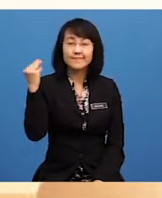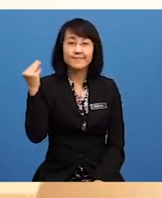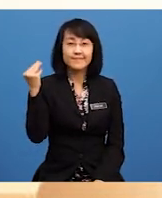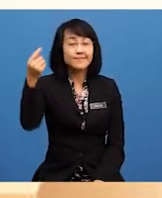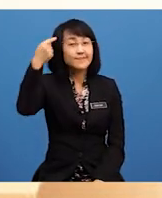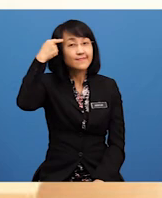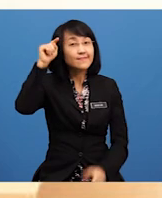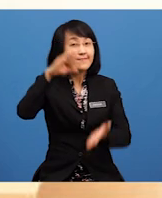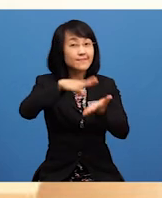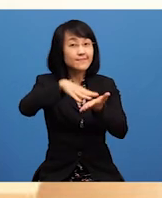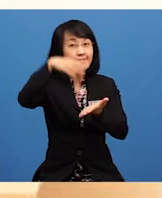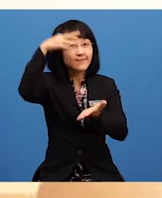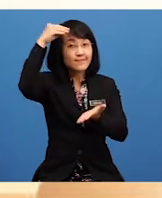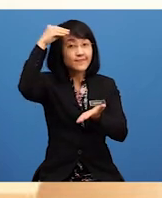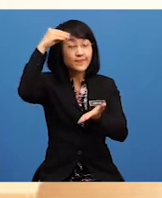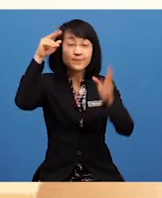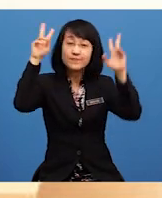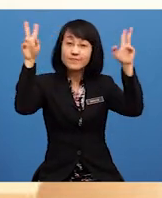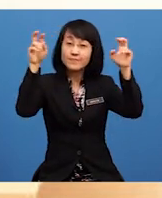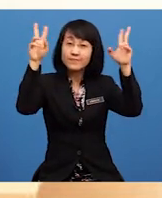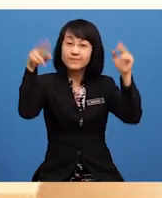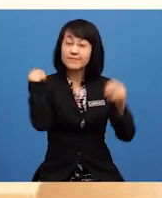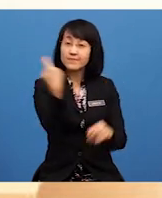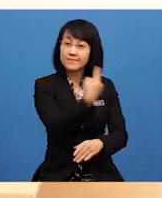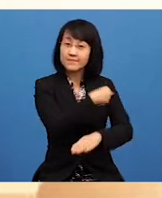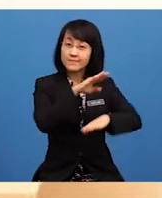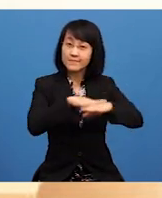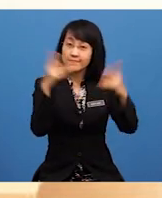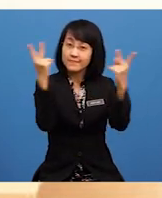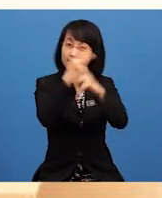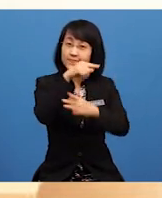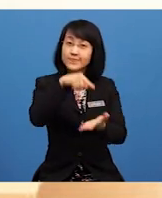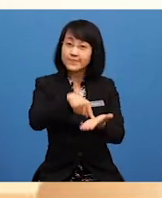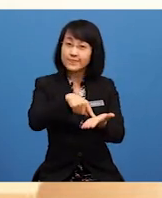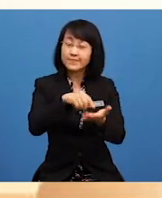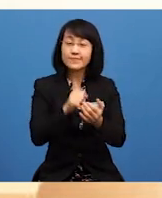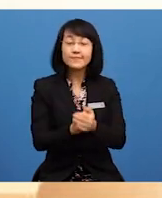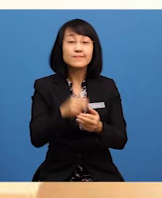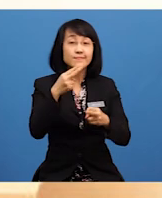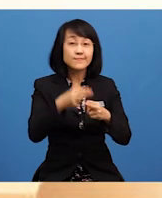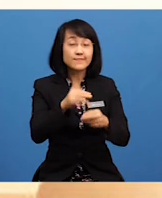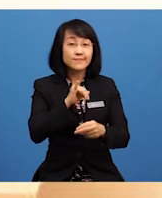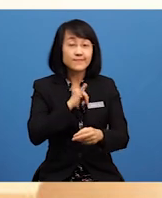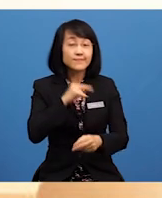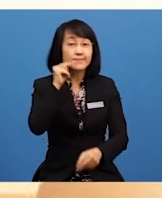bersemangat untuk mempelajari topik kita pada kali ini. Nama saya